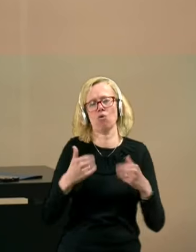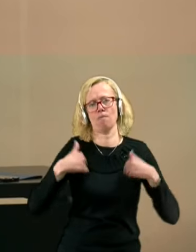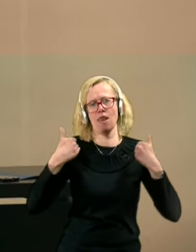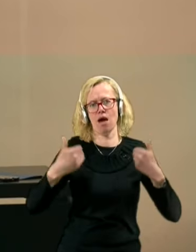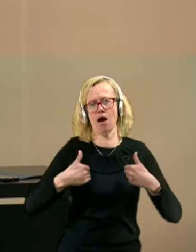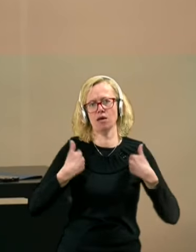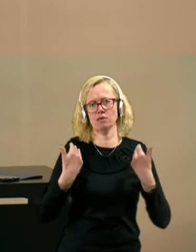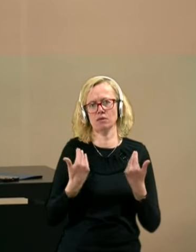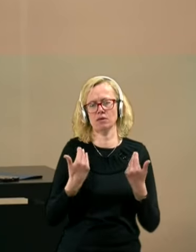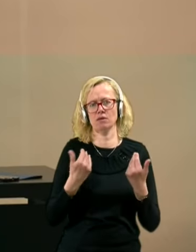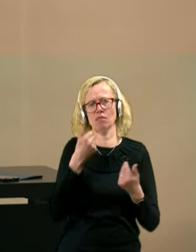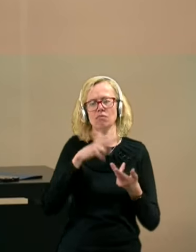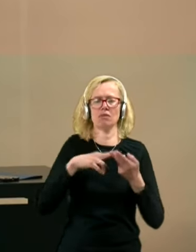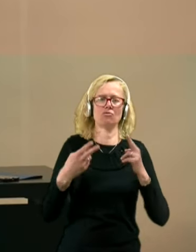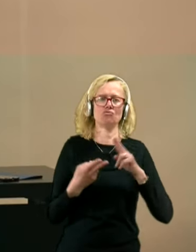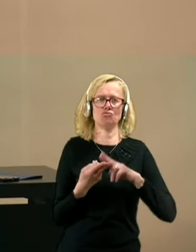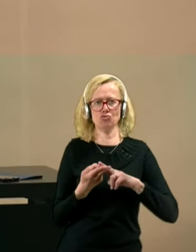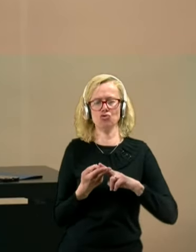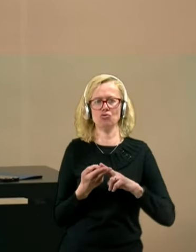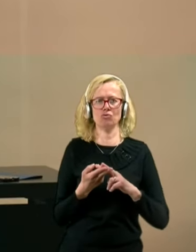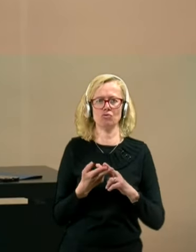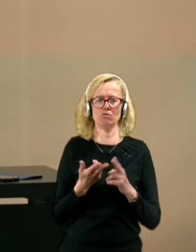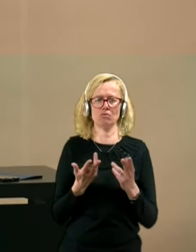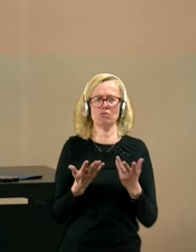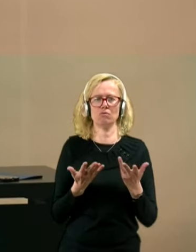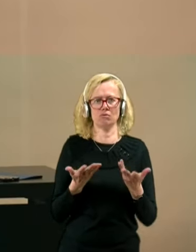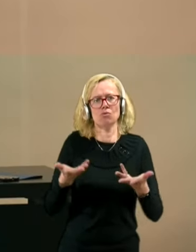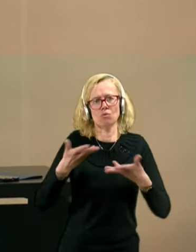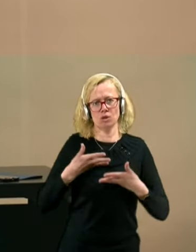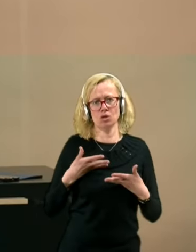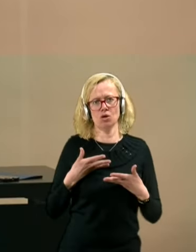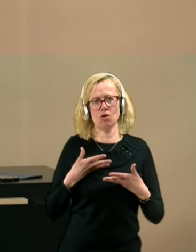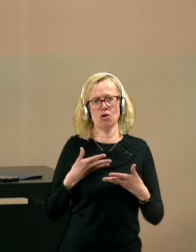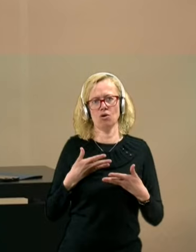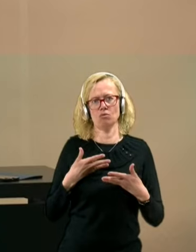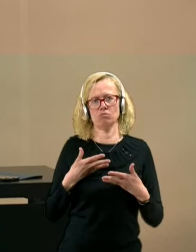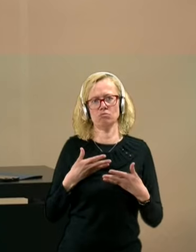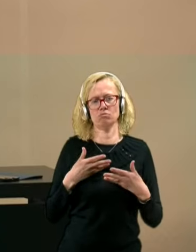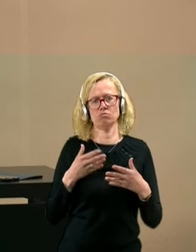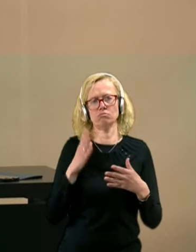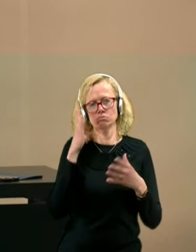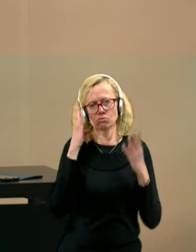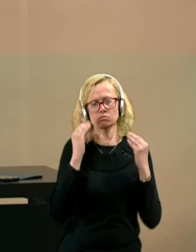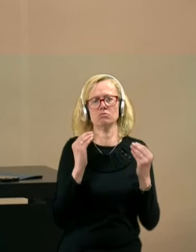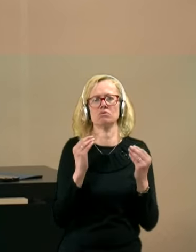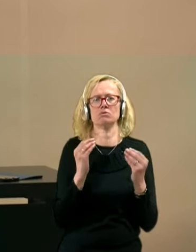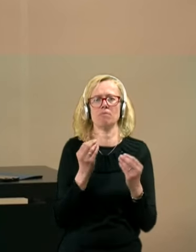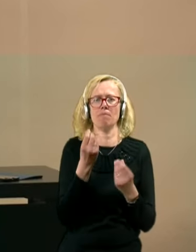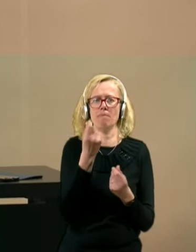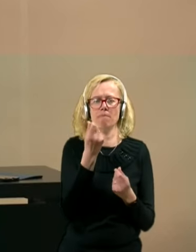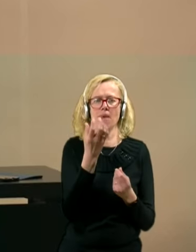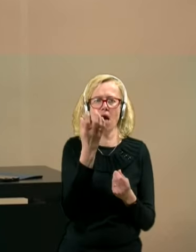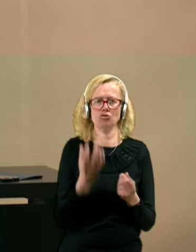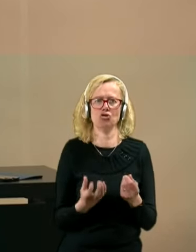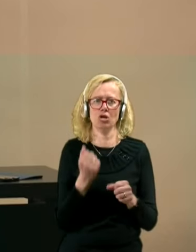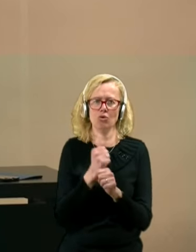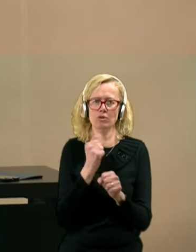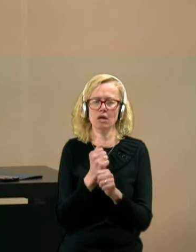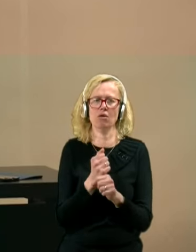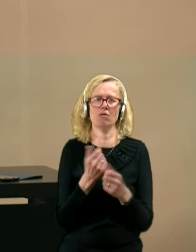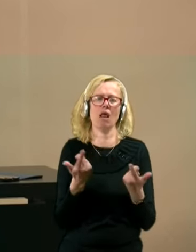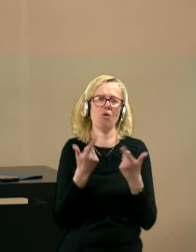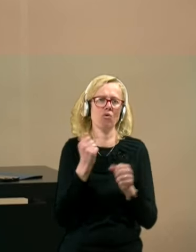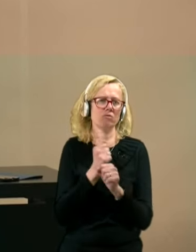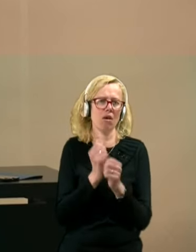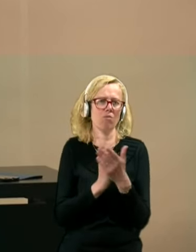na nek način dobijo solidno plačano delo, da delajo karijero